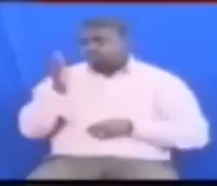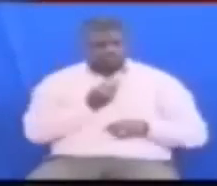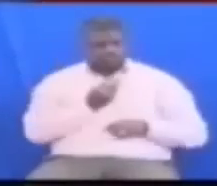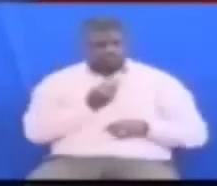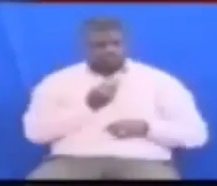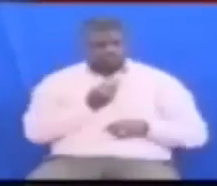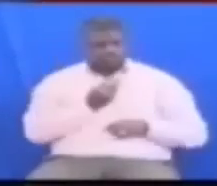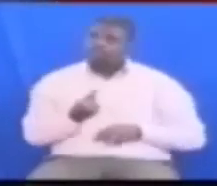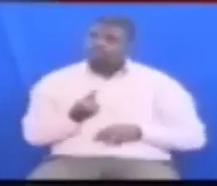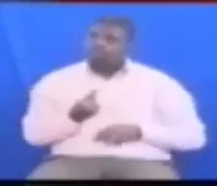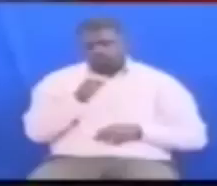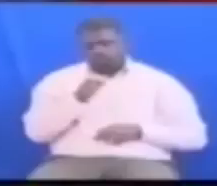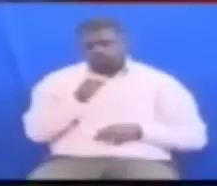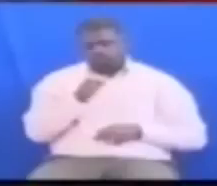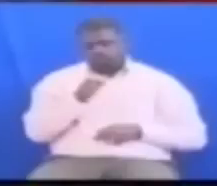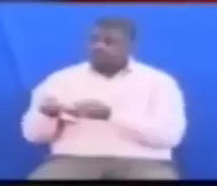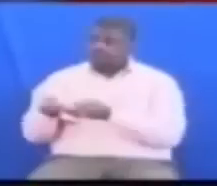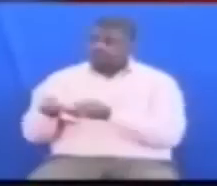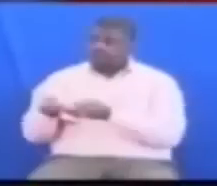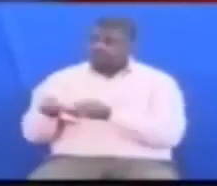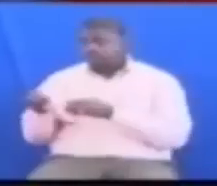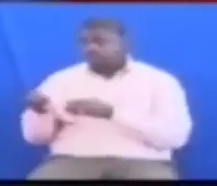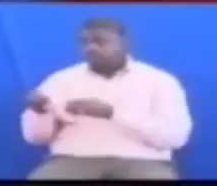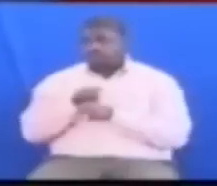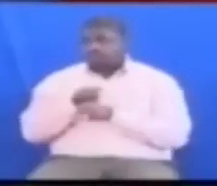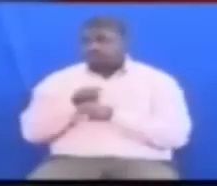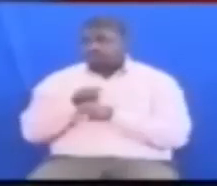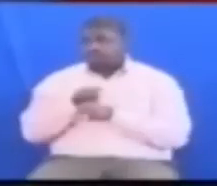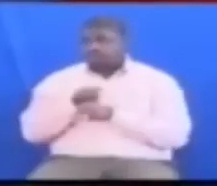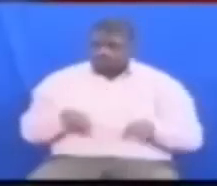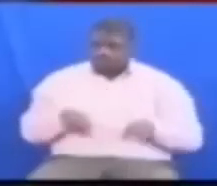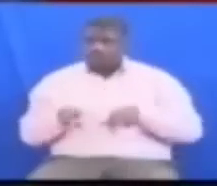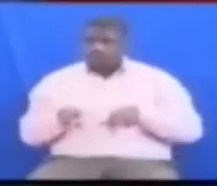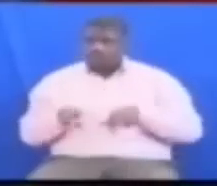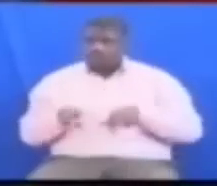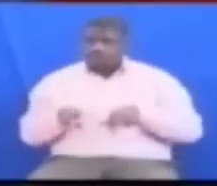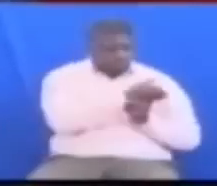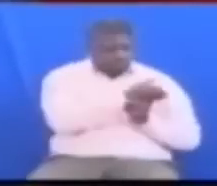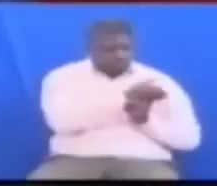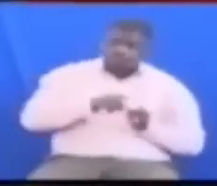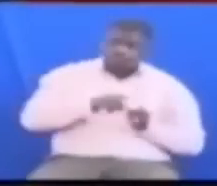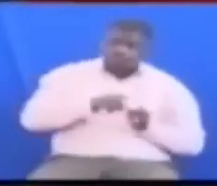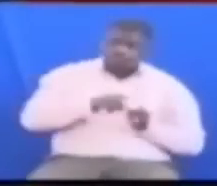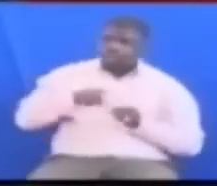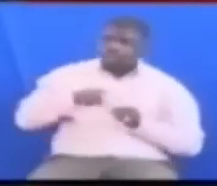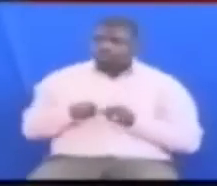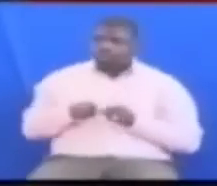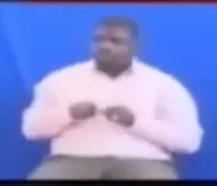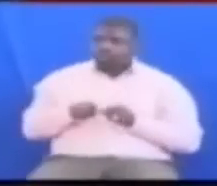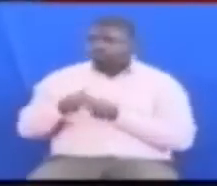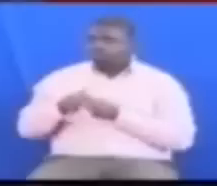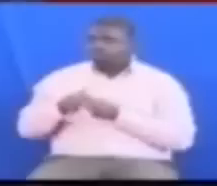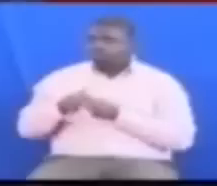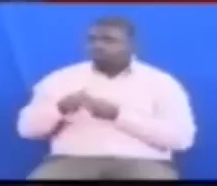Wale ambao walipewa dhamana Ya kupitia mikataba, ya kusaini mikataba Mweshima mwenye kiti, kuna makandokando